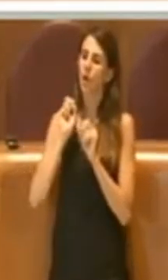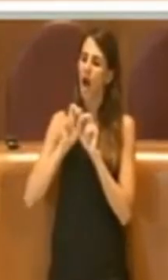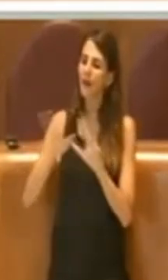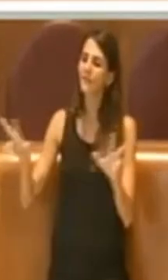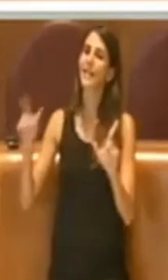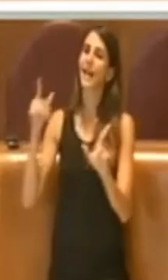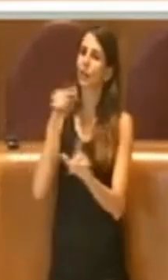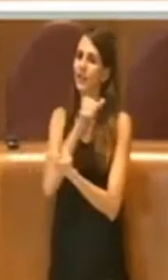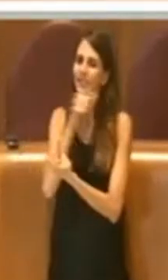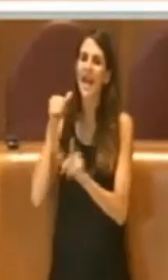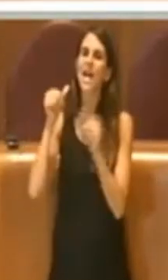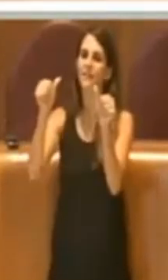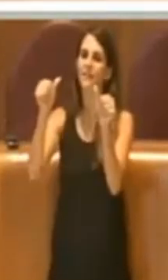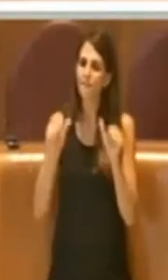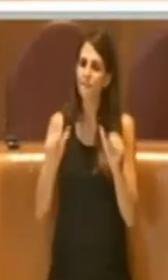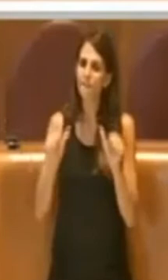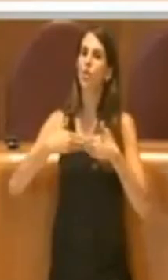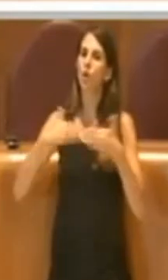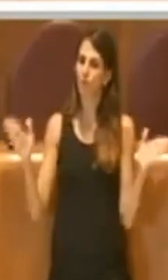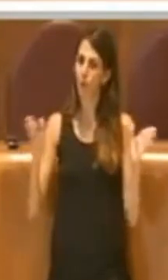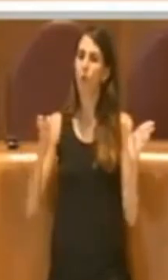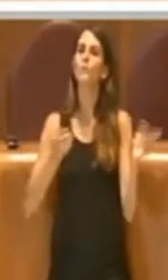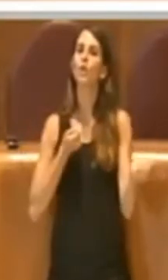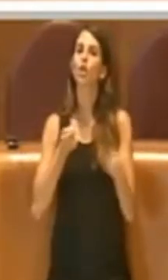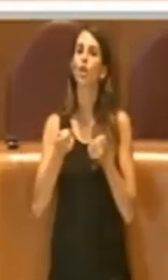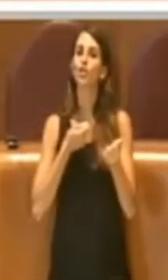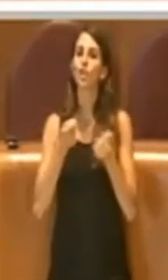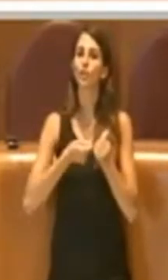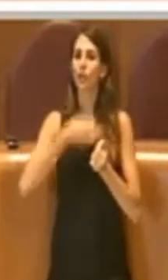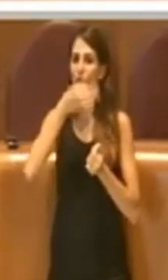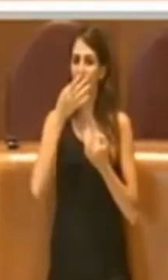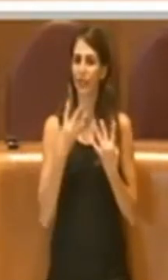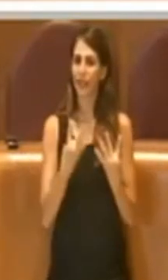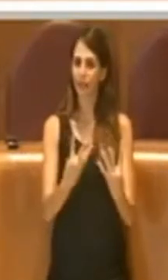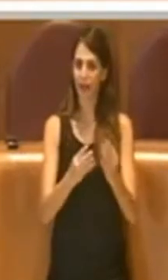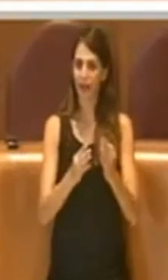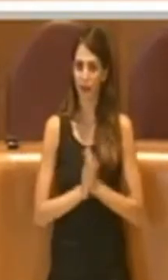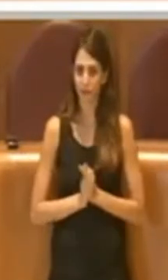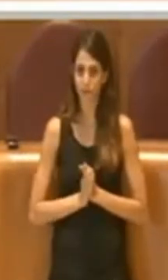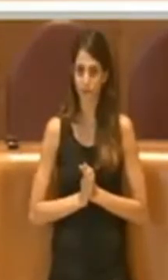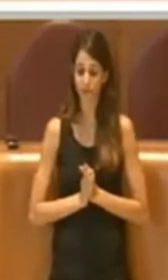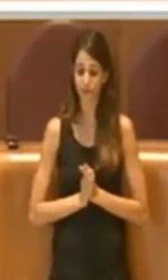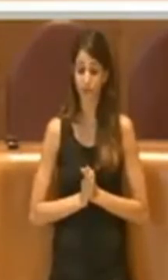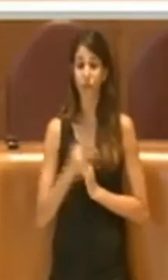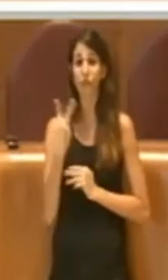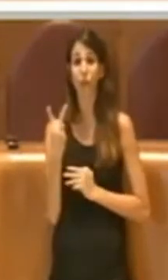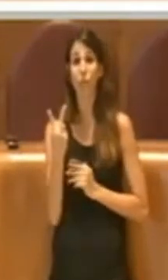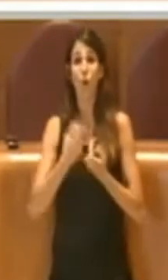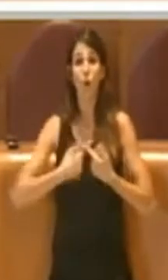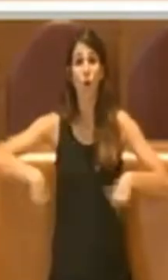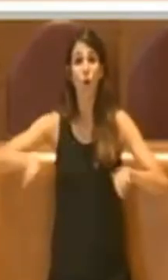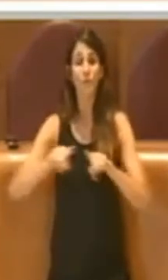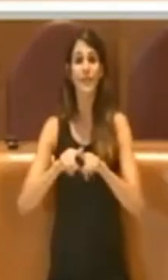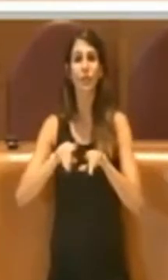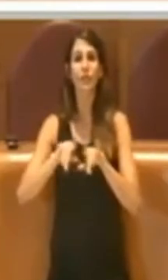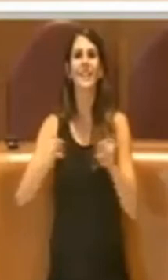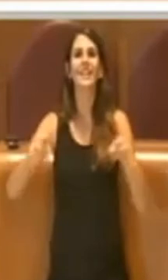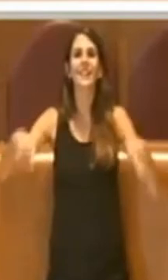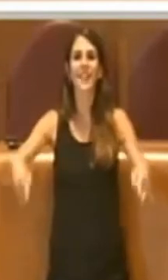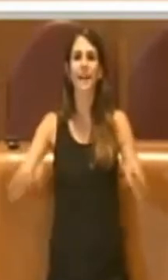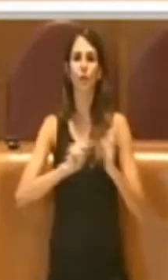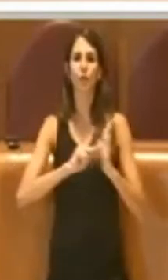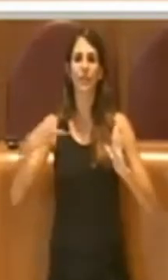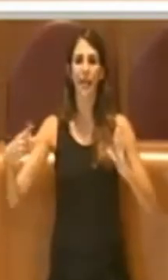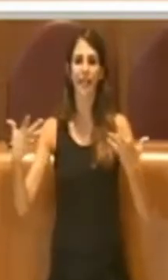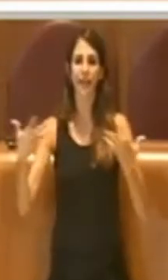pubblico per la gestione del parco e per il riaffidamento del parco. Nel frattempo tra le due Commissioni c'è stato un tavolo tecnico, anche con il terzo